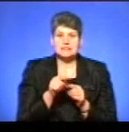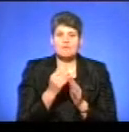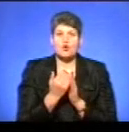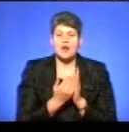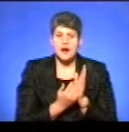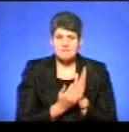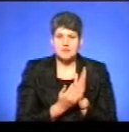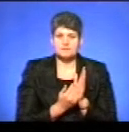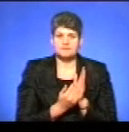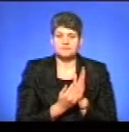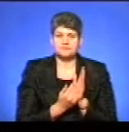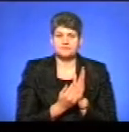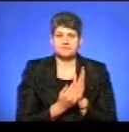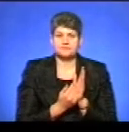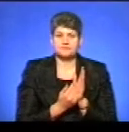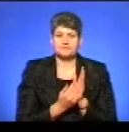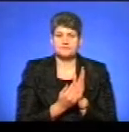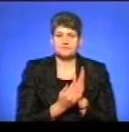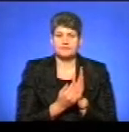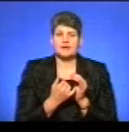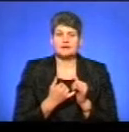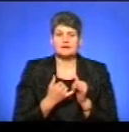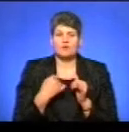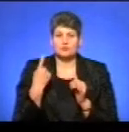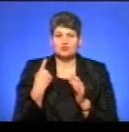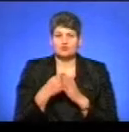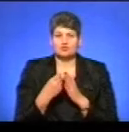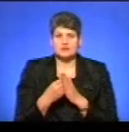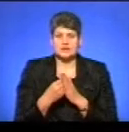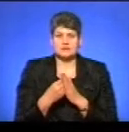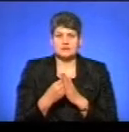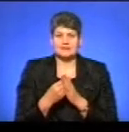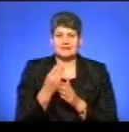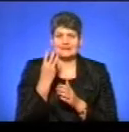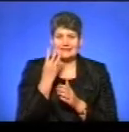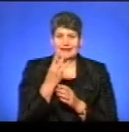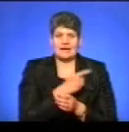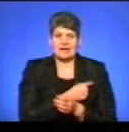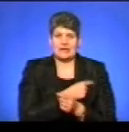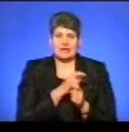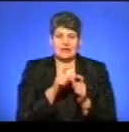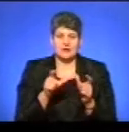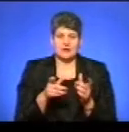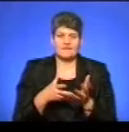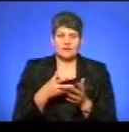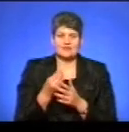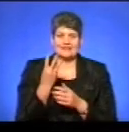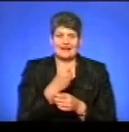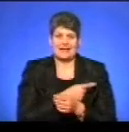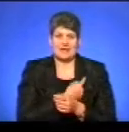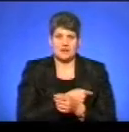в обласному бюджеті три лікарні по цій програмі фінансуються.